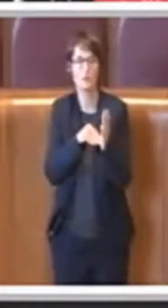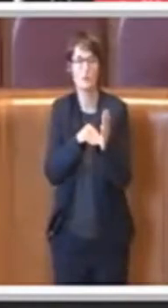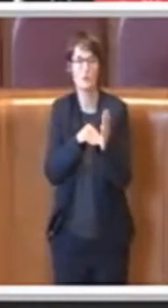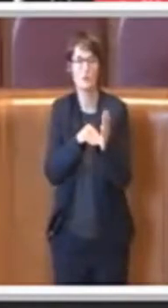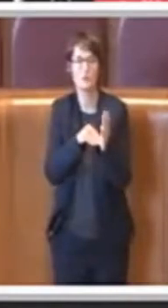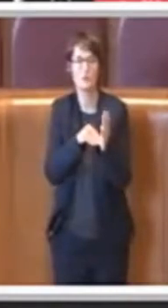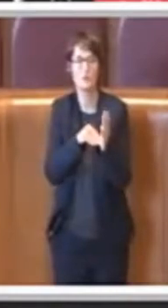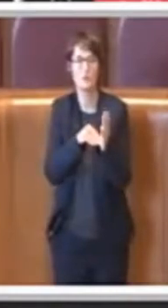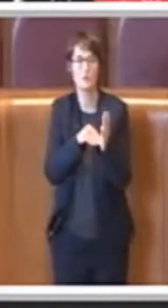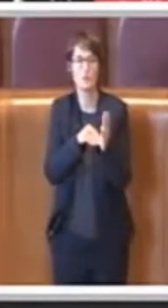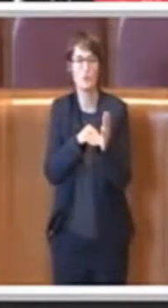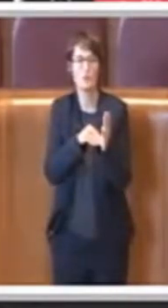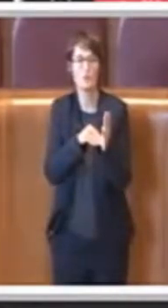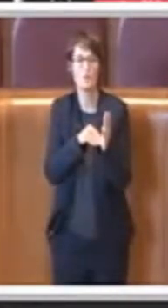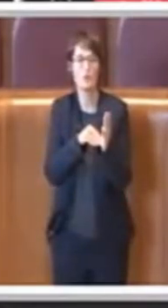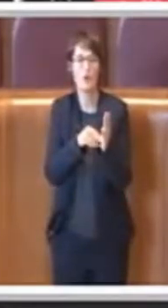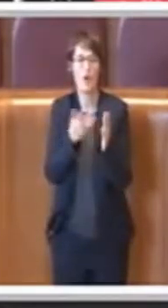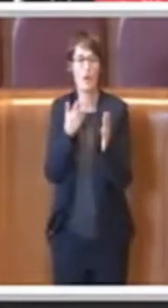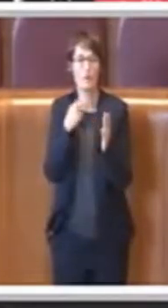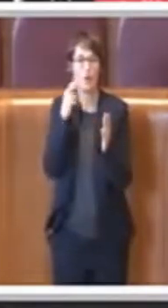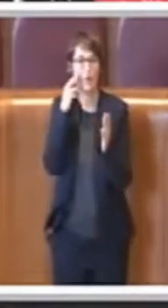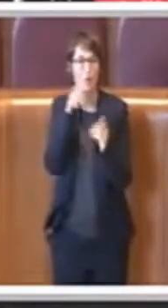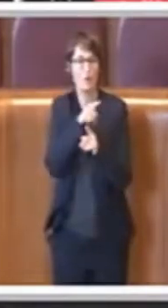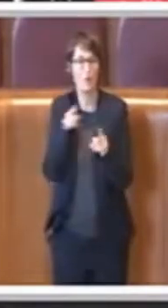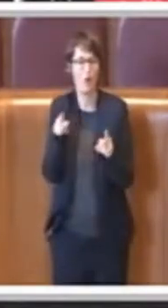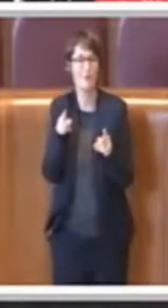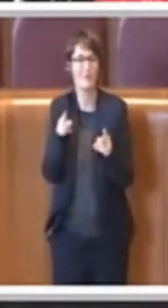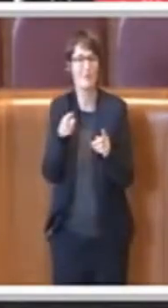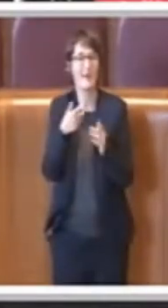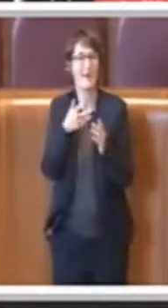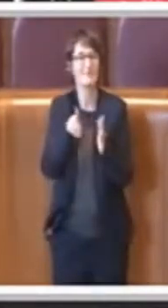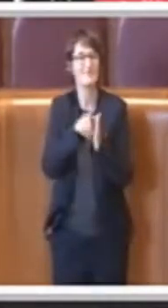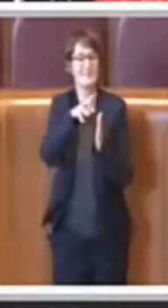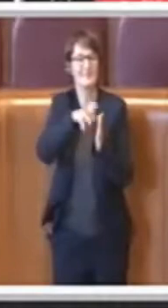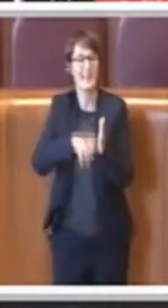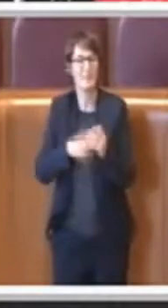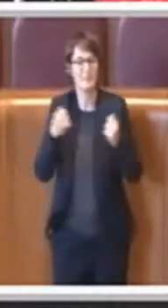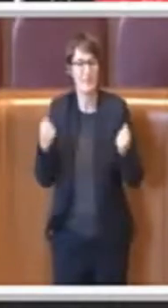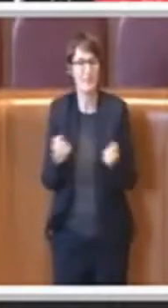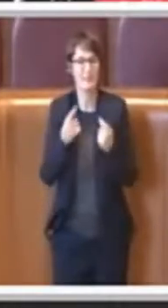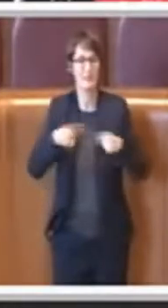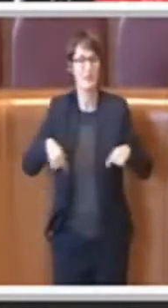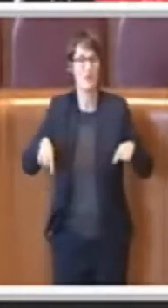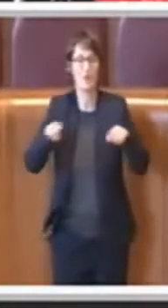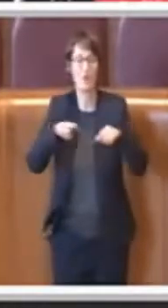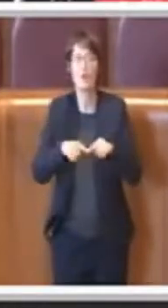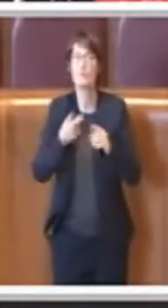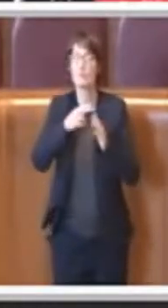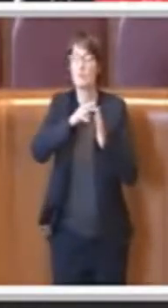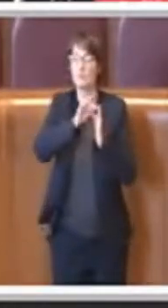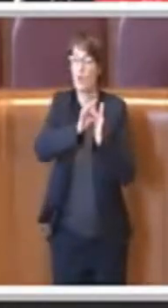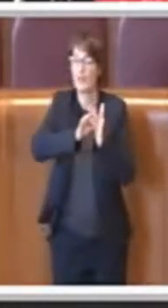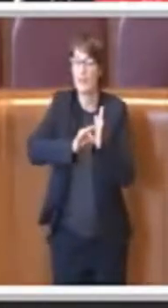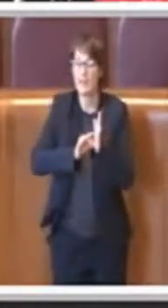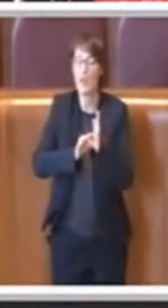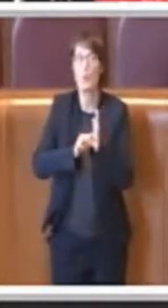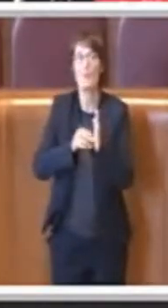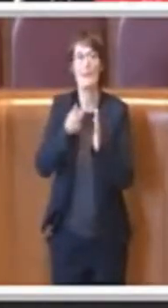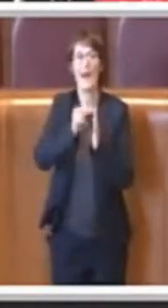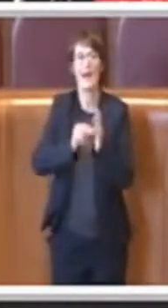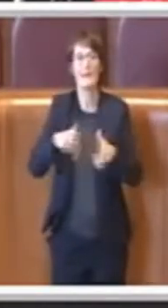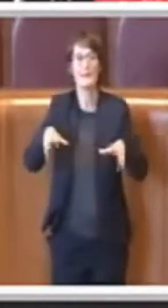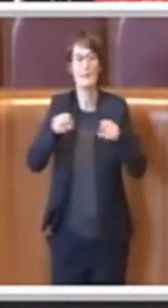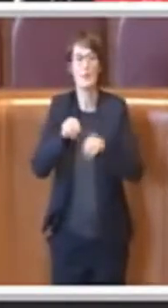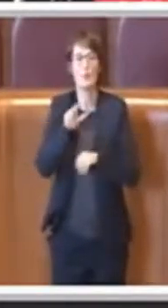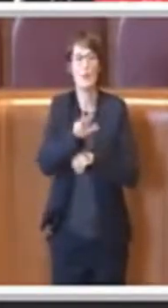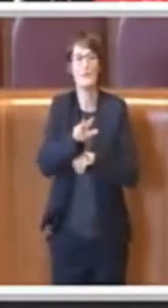vogliamo ricordare la delibera di iniziativa consigliare con le linee guida per la riscrittura della nuova 355 che abbiamo